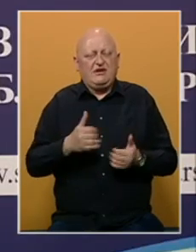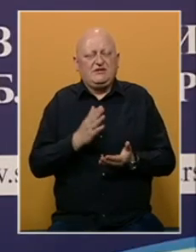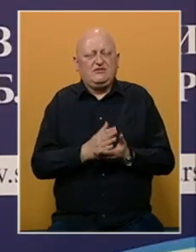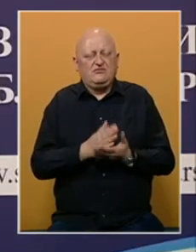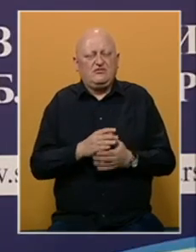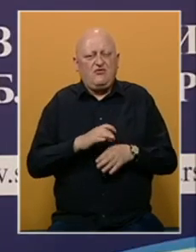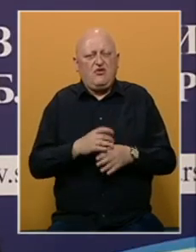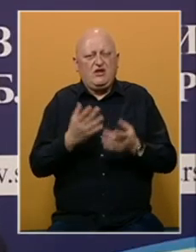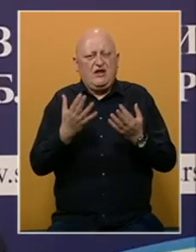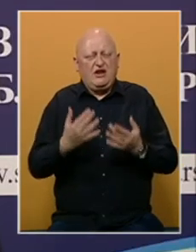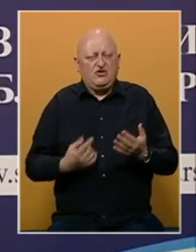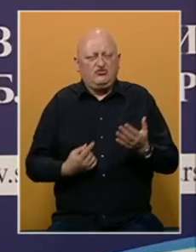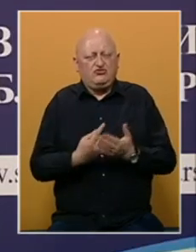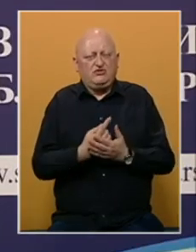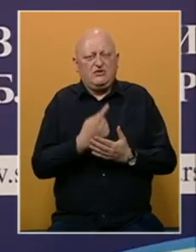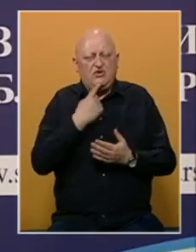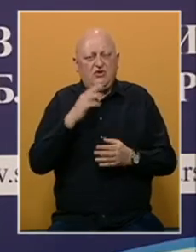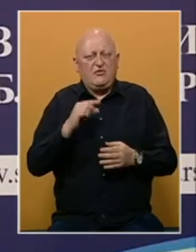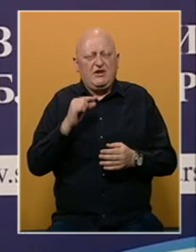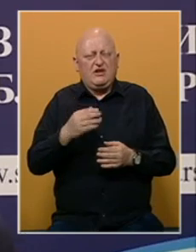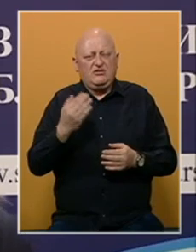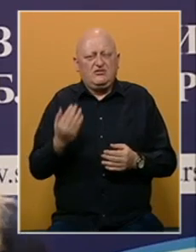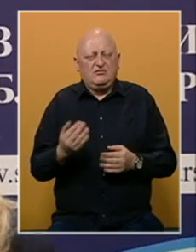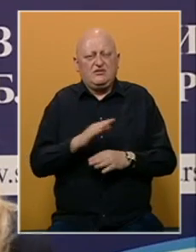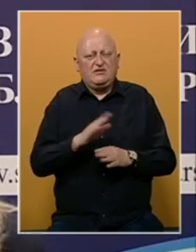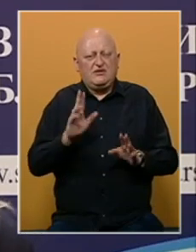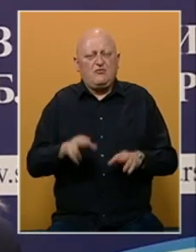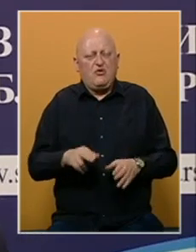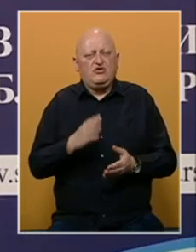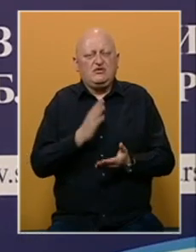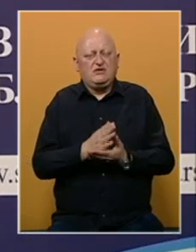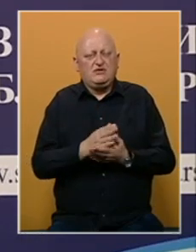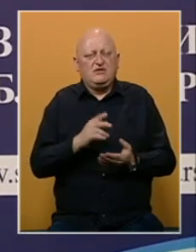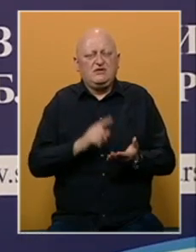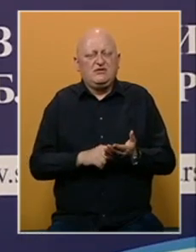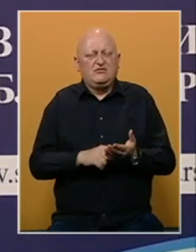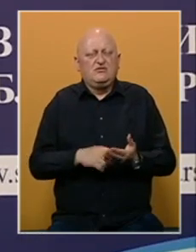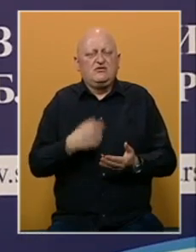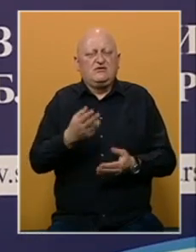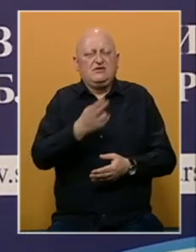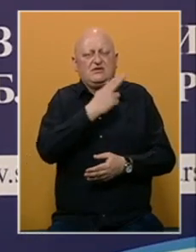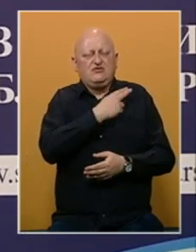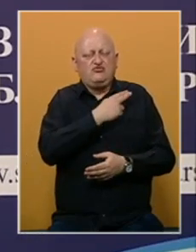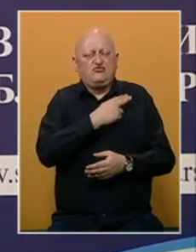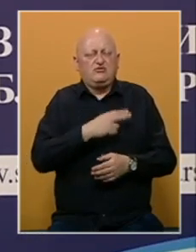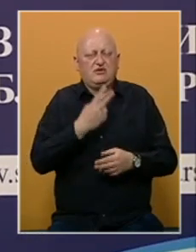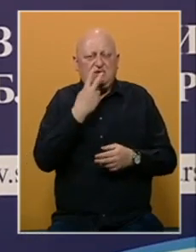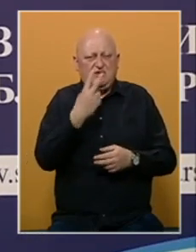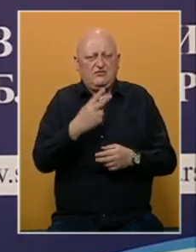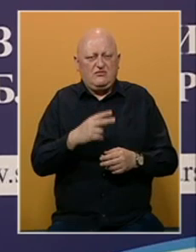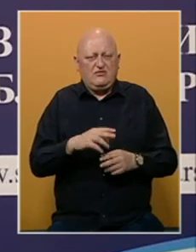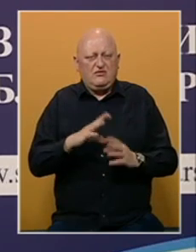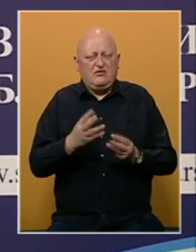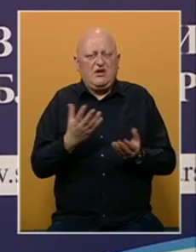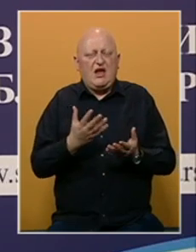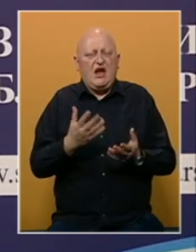da se vodi računa onima koji imaju najniže plate, da se na svaki mogući način, evo je sindikat stavio u službu, bukvalno da se vidi zajedno s